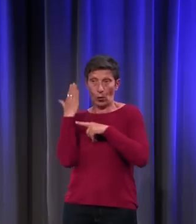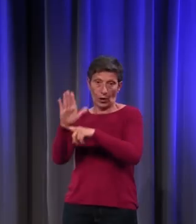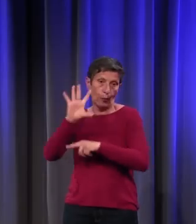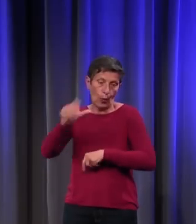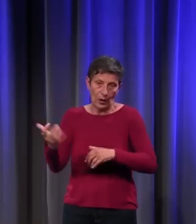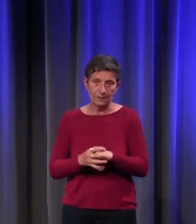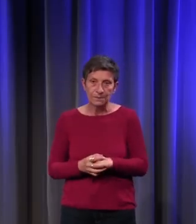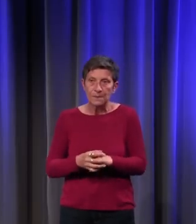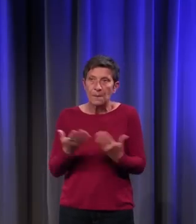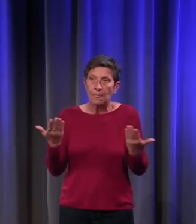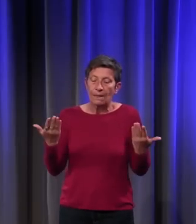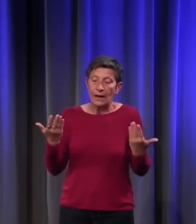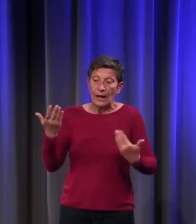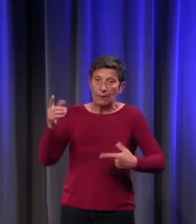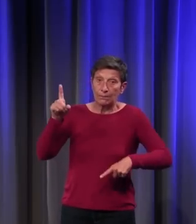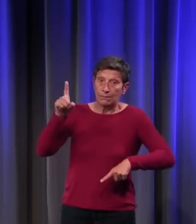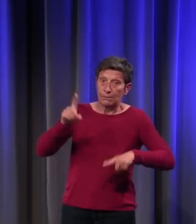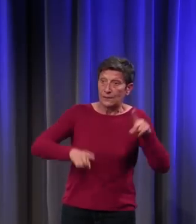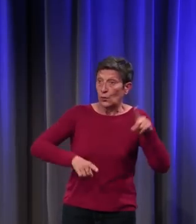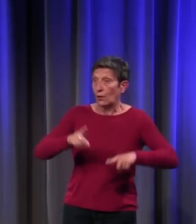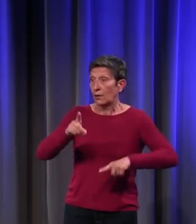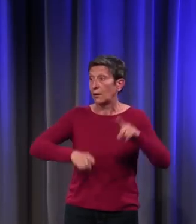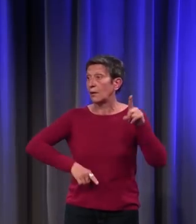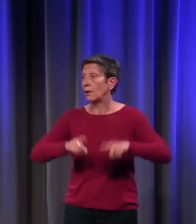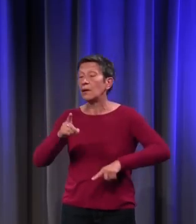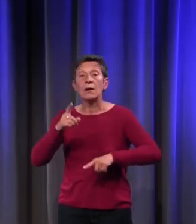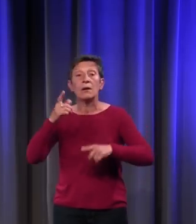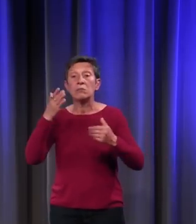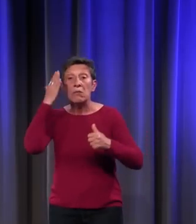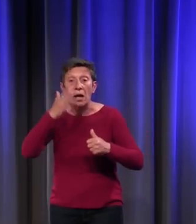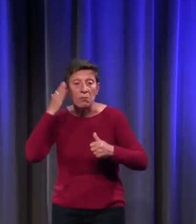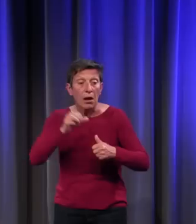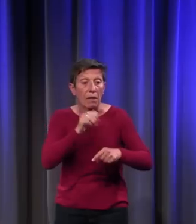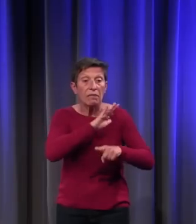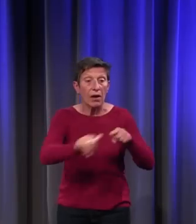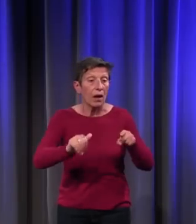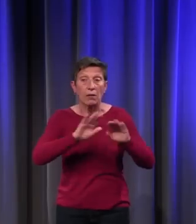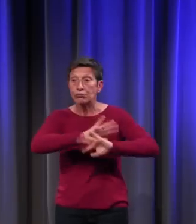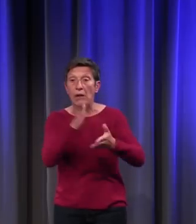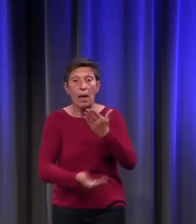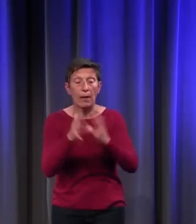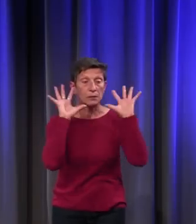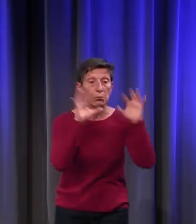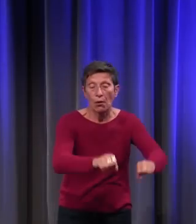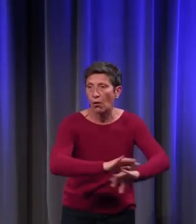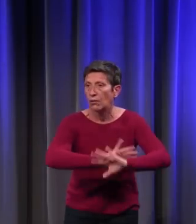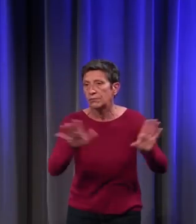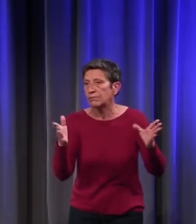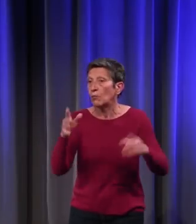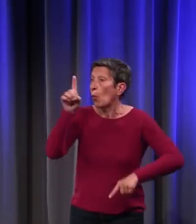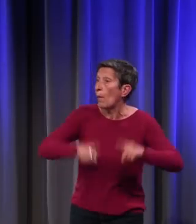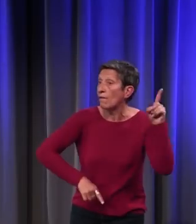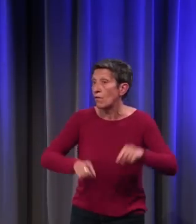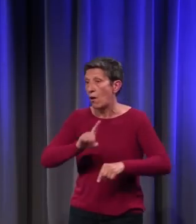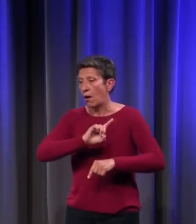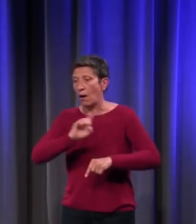Et quelquefois, au lieu de prendre un congénère qui n'y est pour rien, on fait fabriquer, peut